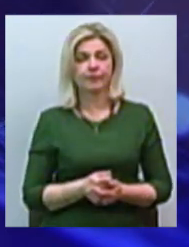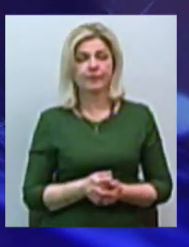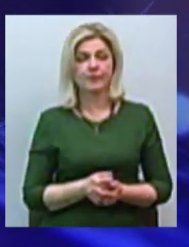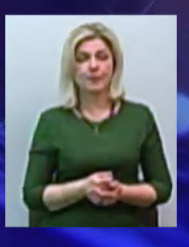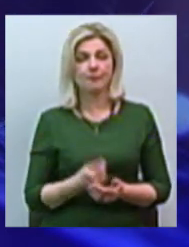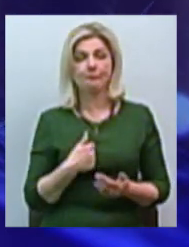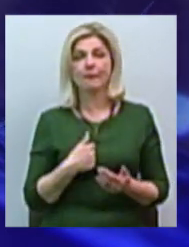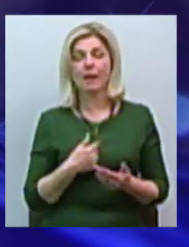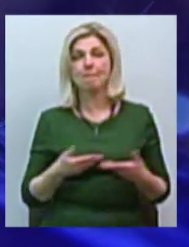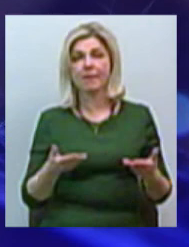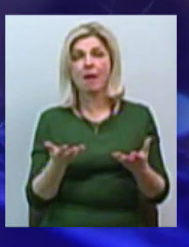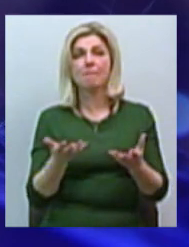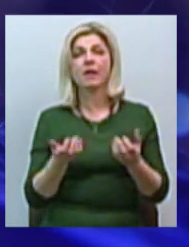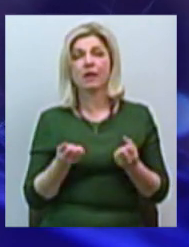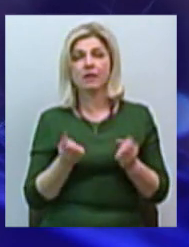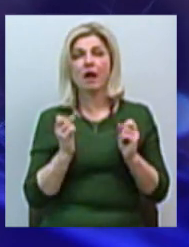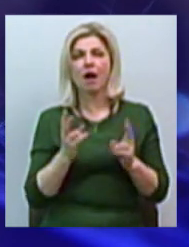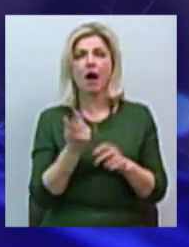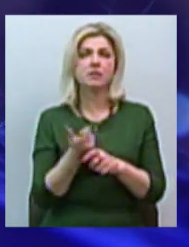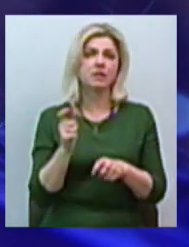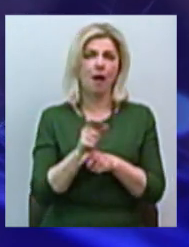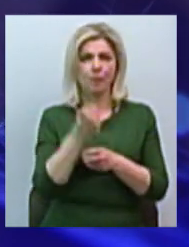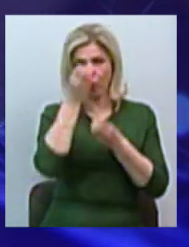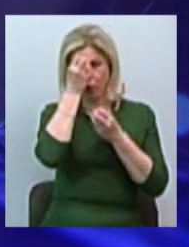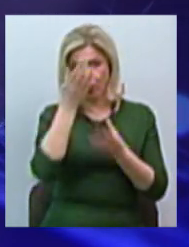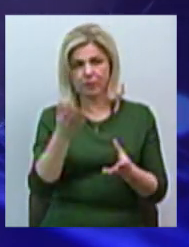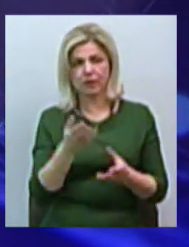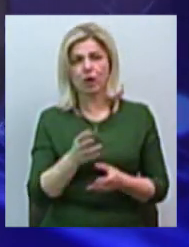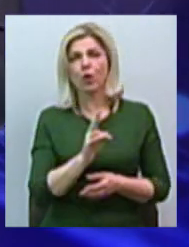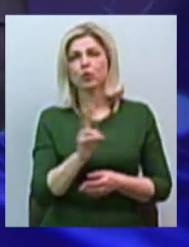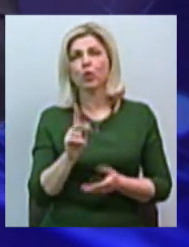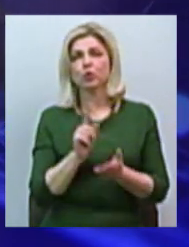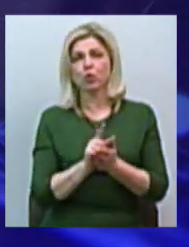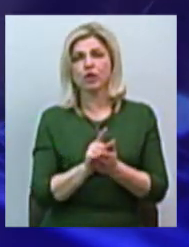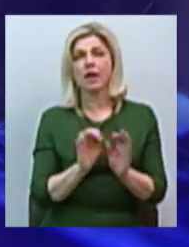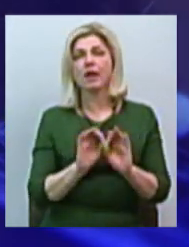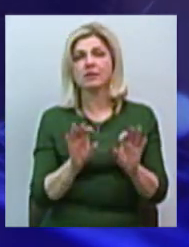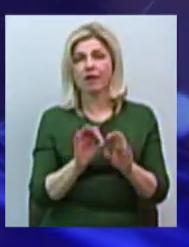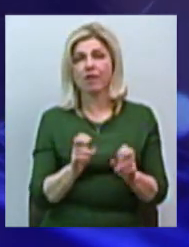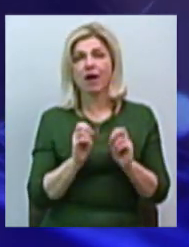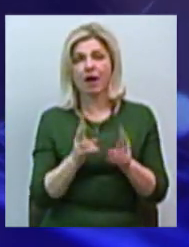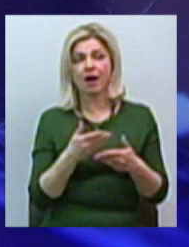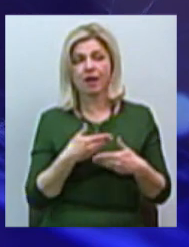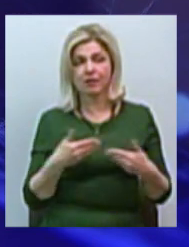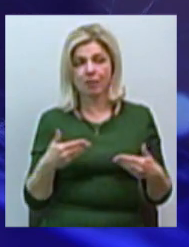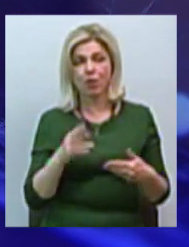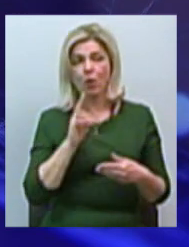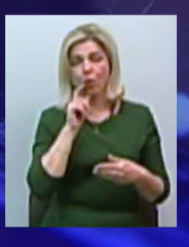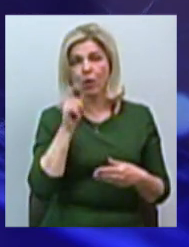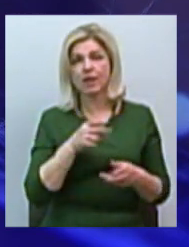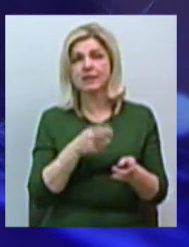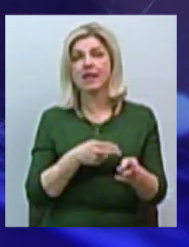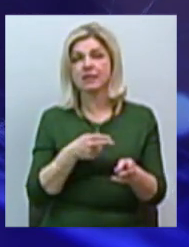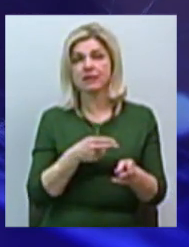як самих умних, о которых должны рассказывати, як нам надо у грудзалізниці работать.